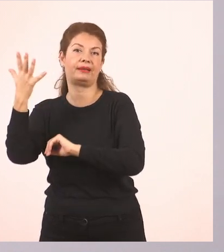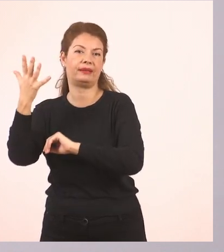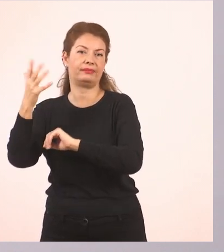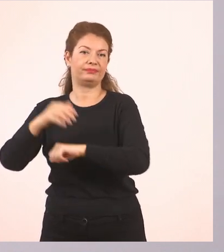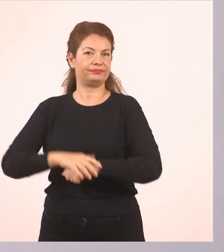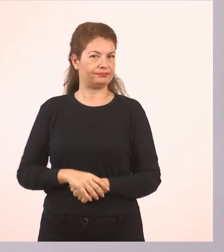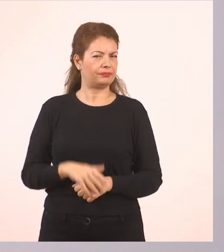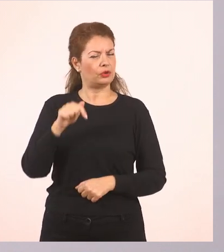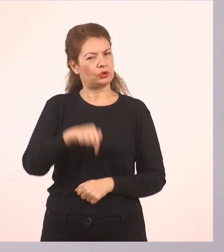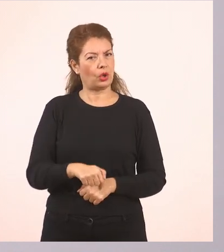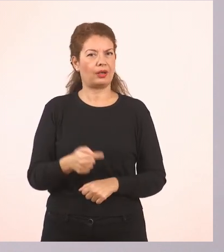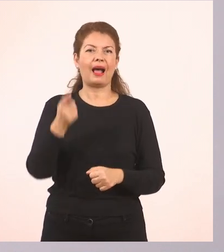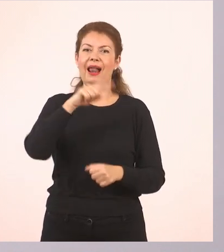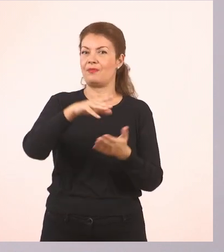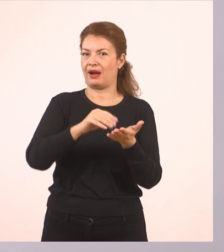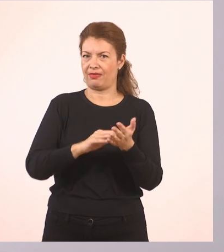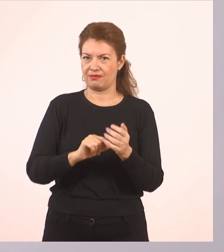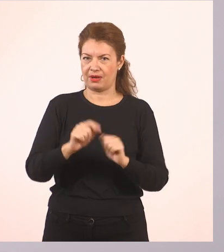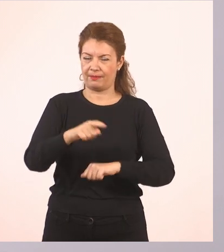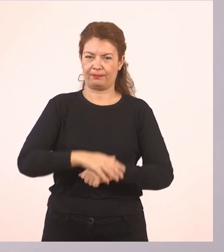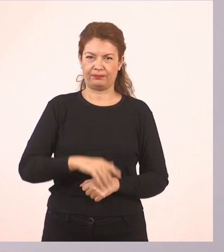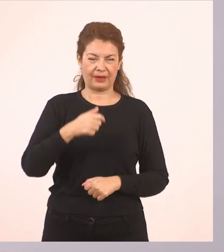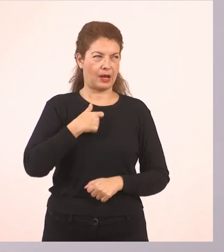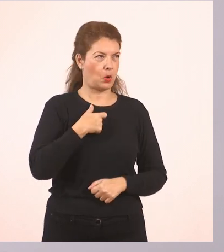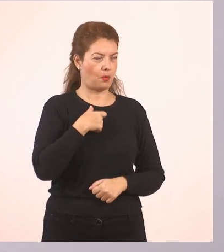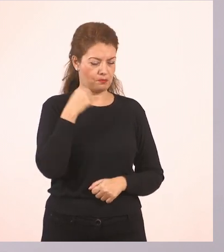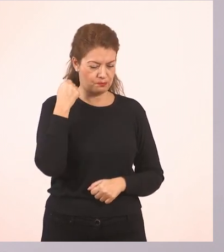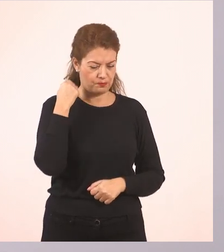Και συνεχίζουμε. Μην κοιτάς. Κρύβω.